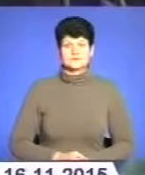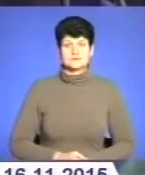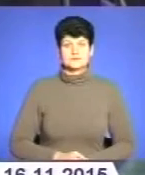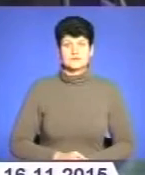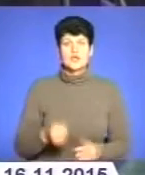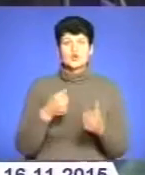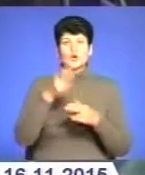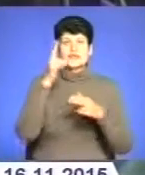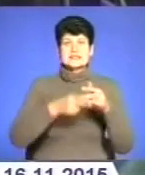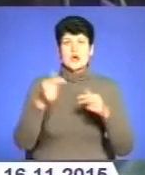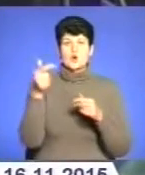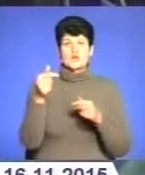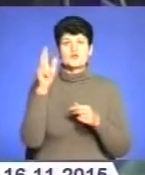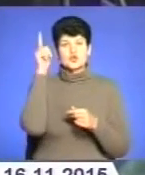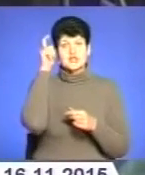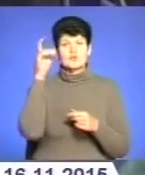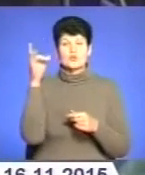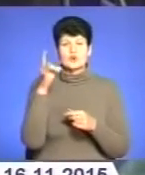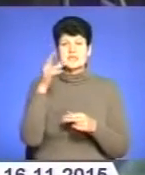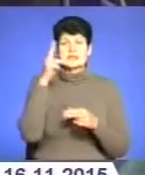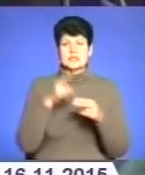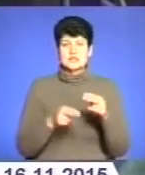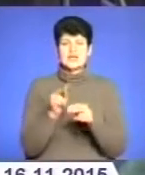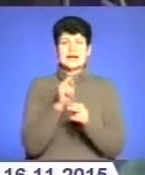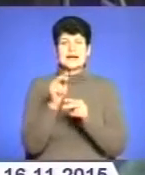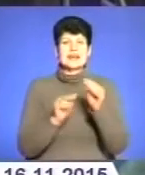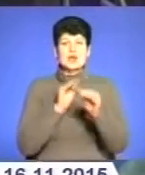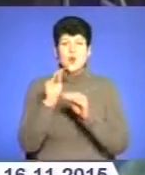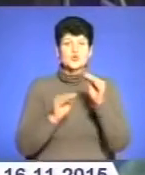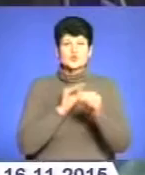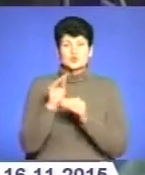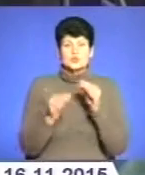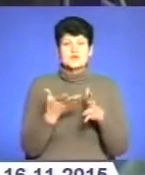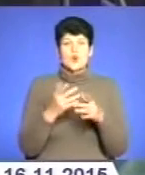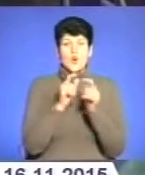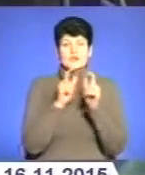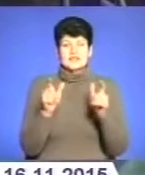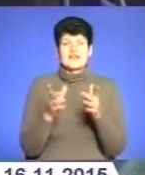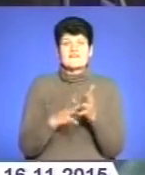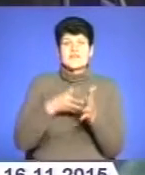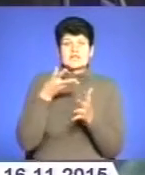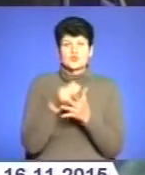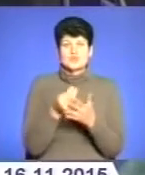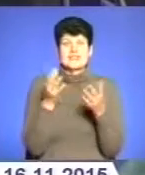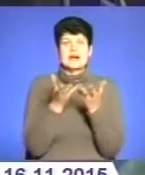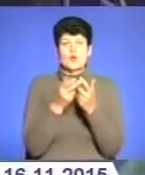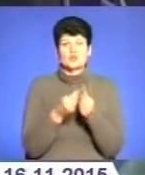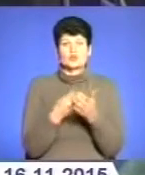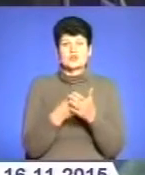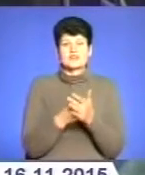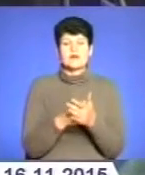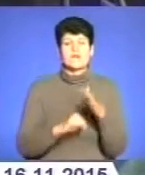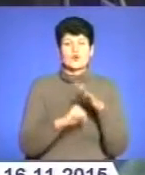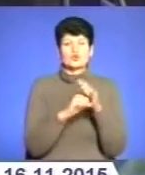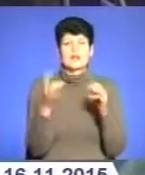До кінця грудня у Чортківському районі закінчать реконструкцію будівництва об'єктів, які фінансуються за рахунок коштів Державного фонду регіонального розвитку.